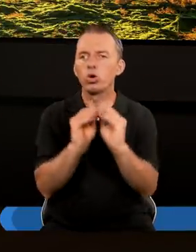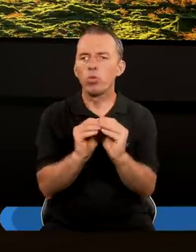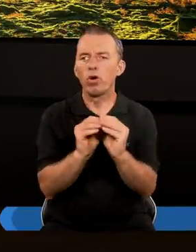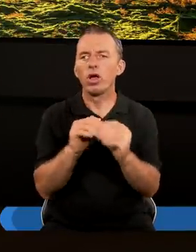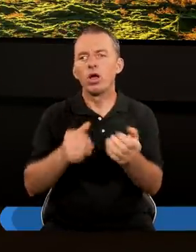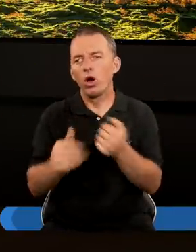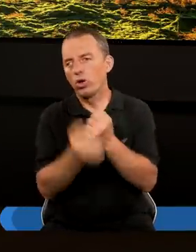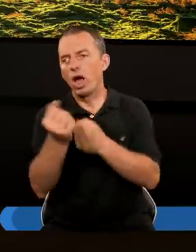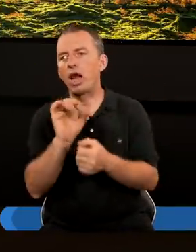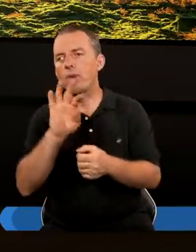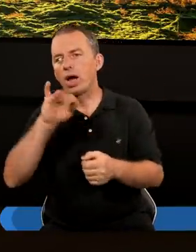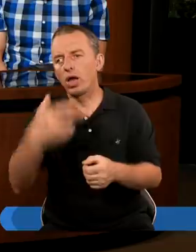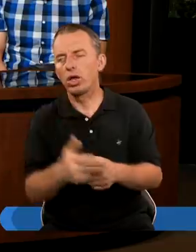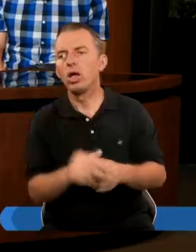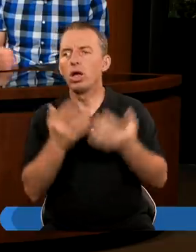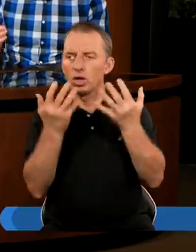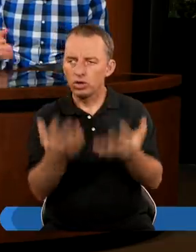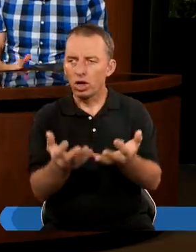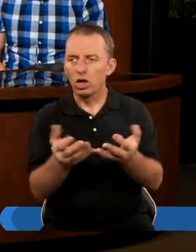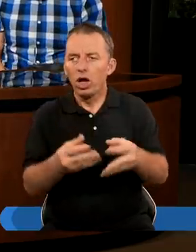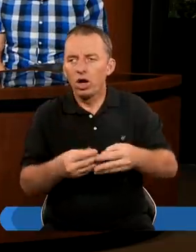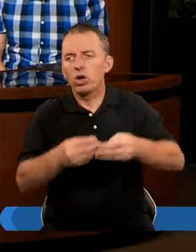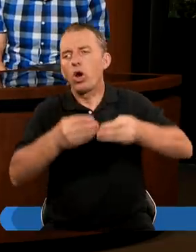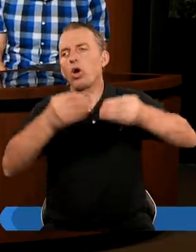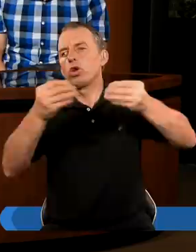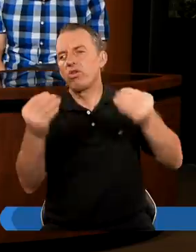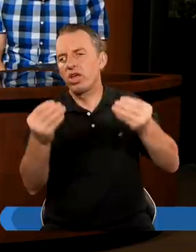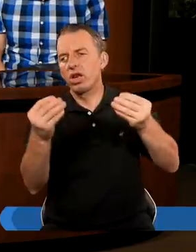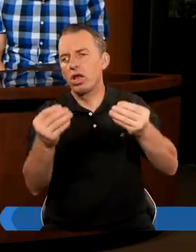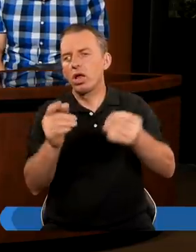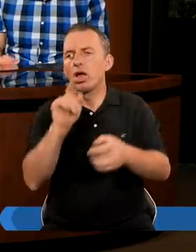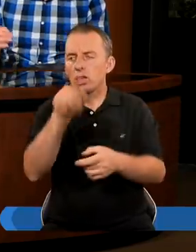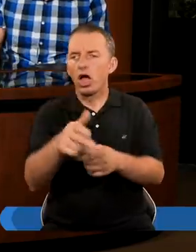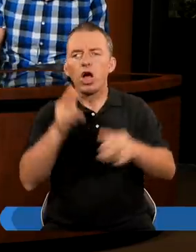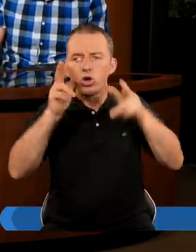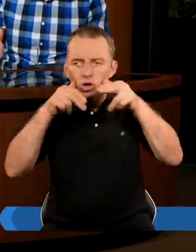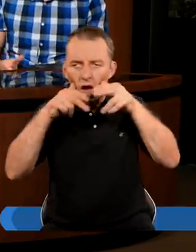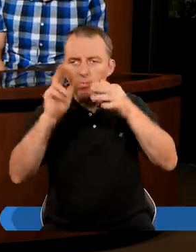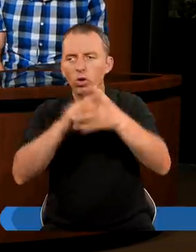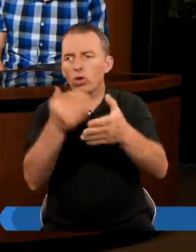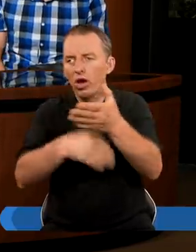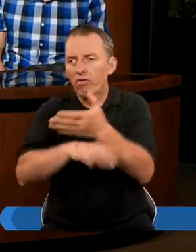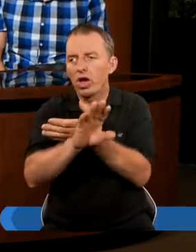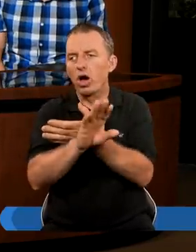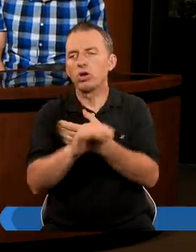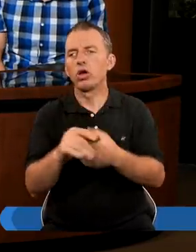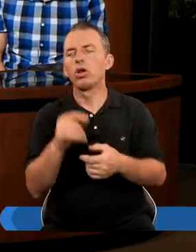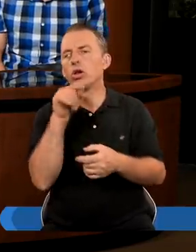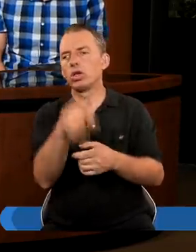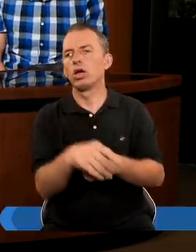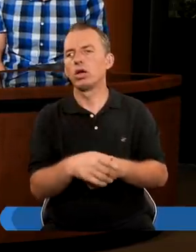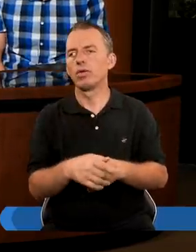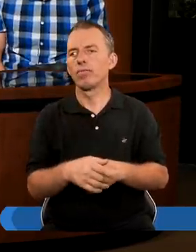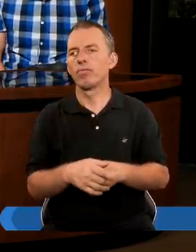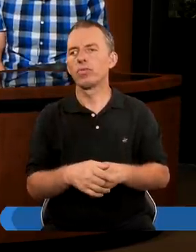Podsumowania Odnośnie Armagedonu? Ja bym chciał tutaj Rozwinąć Właśnie te żaby Które wychodzą Te trzy żaby wychodzą